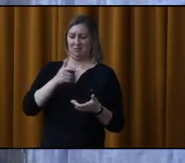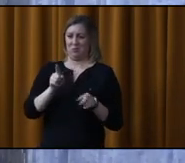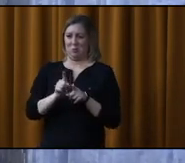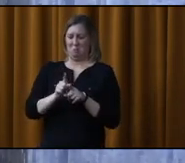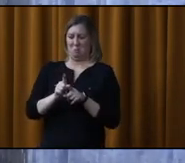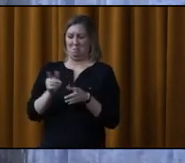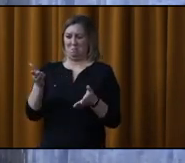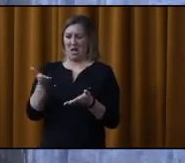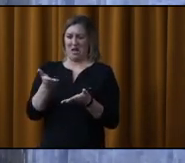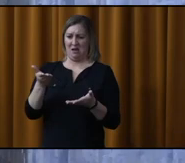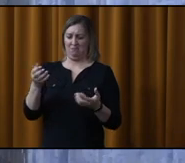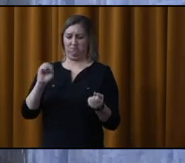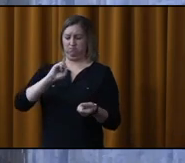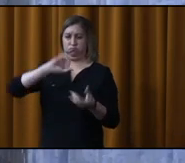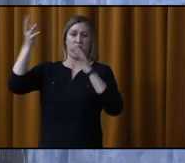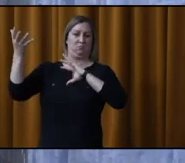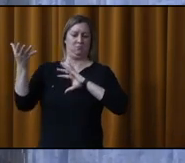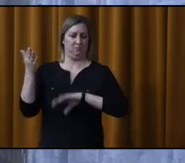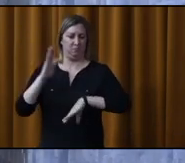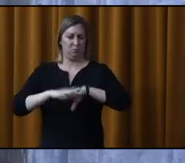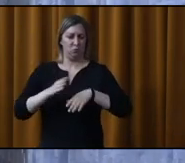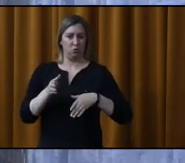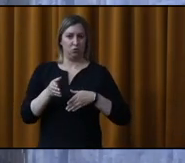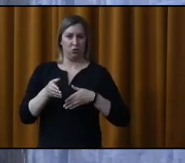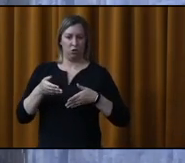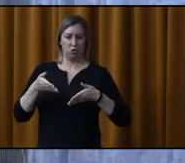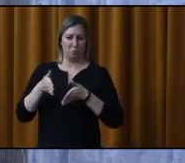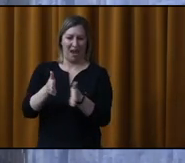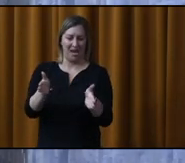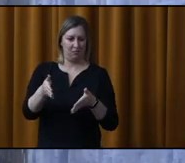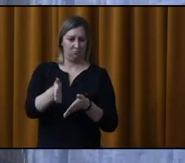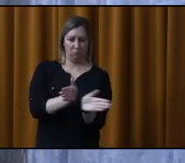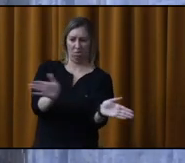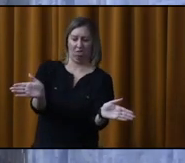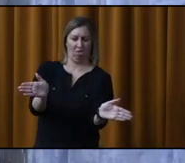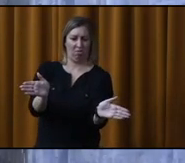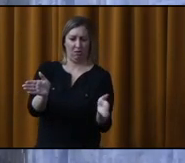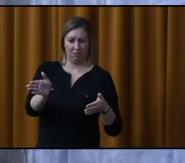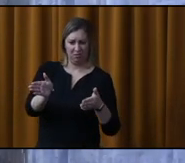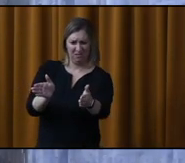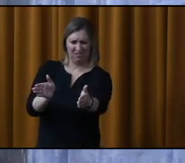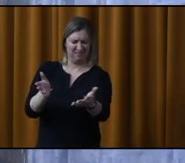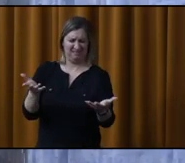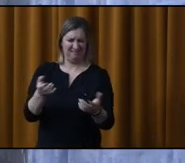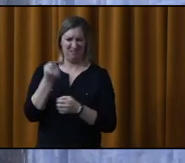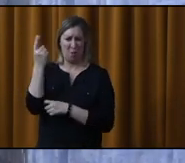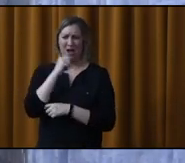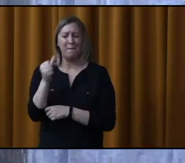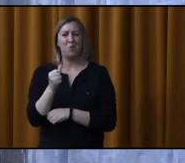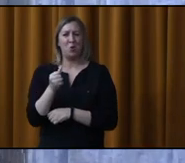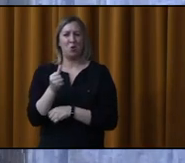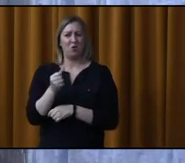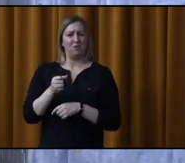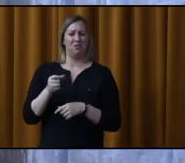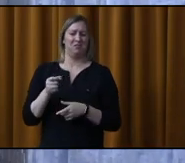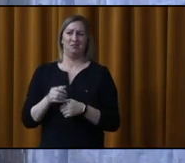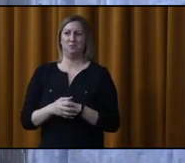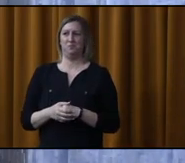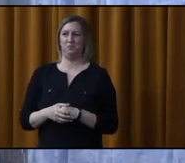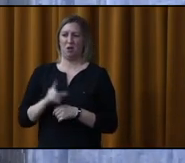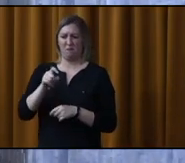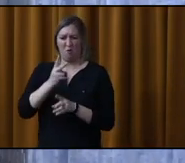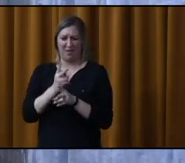comme on tombe en confusion avec le chemin qui vient à l'opposé de l'autre côté. Et quand on tourne vers la gauche, on doit faire attention